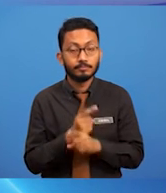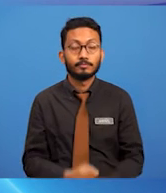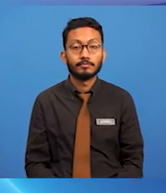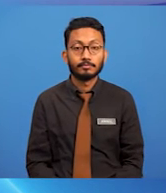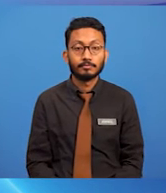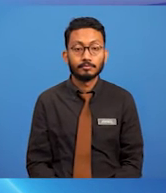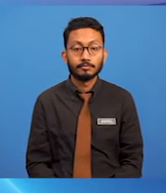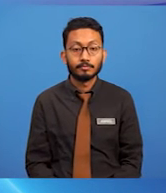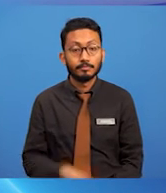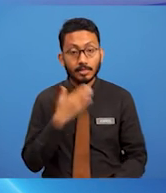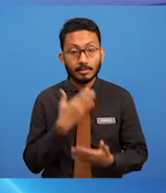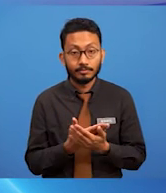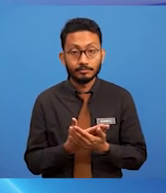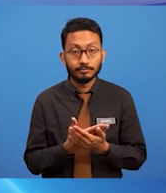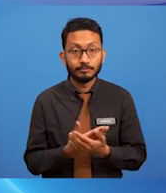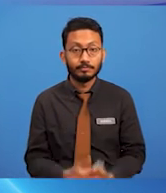Baik.